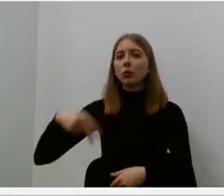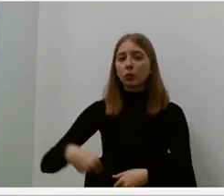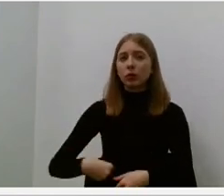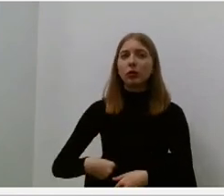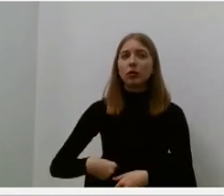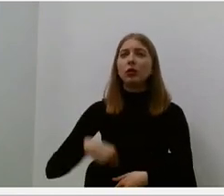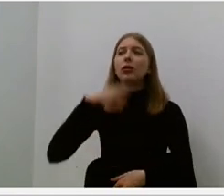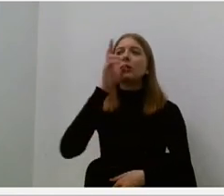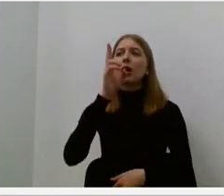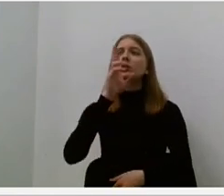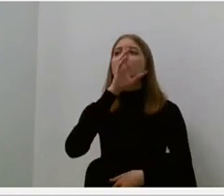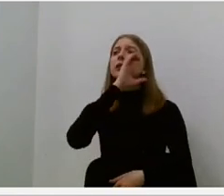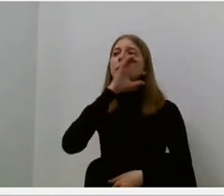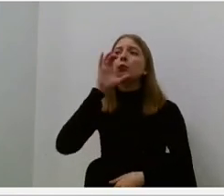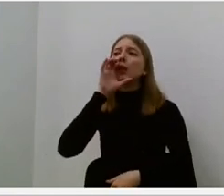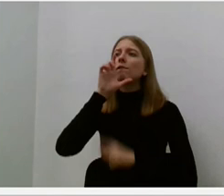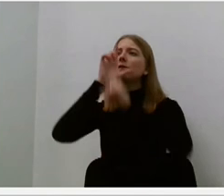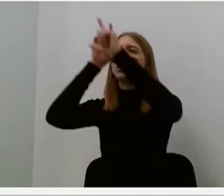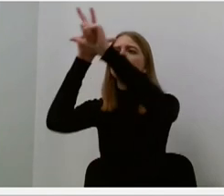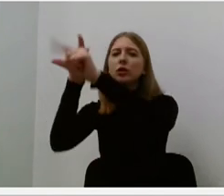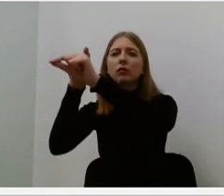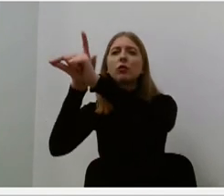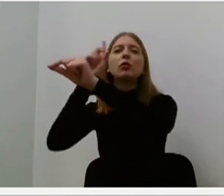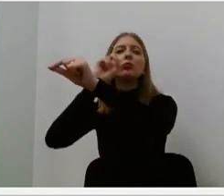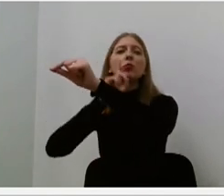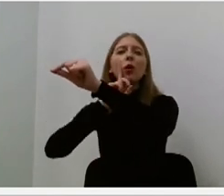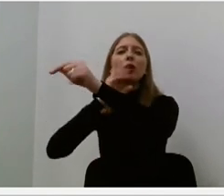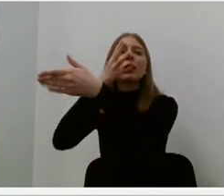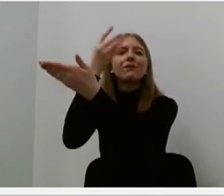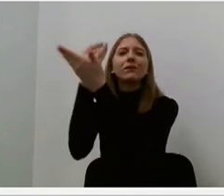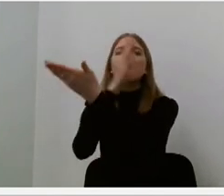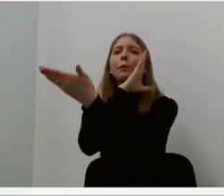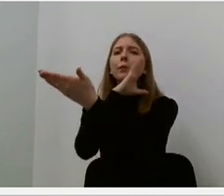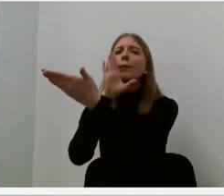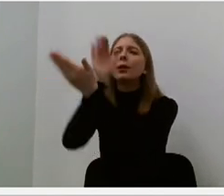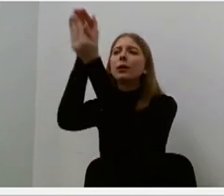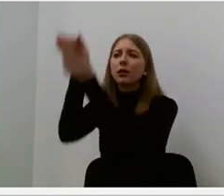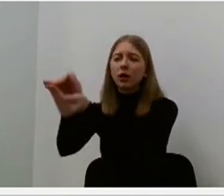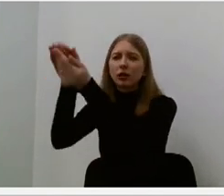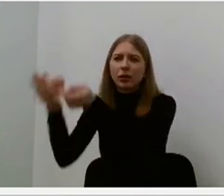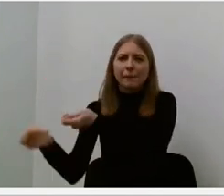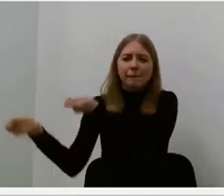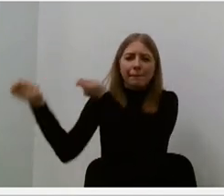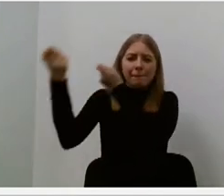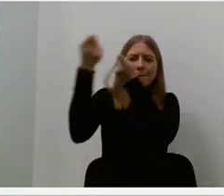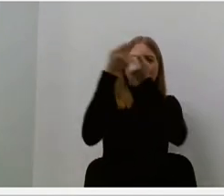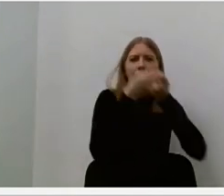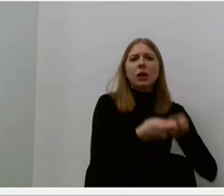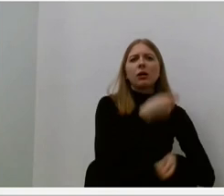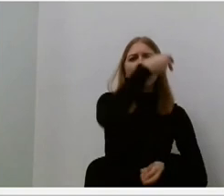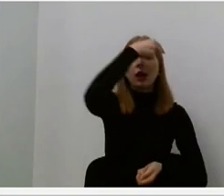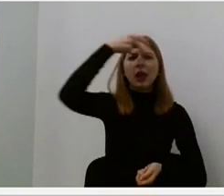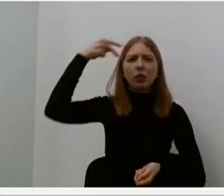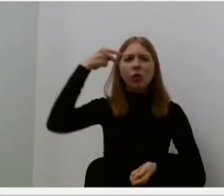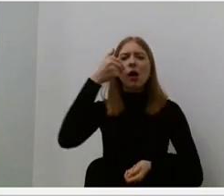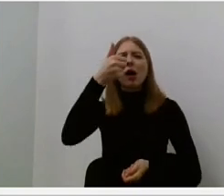į Sibiro pasigabenti savo mamų palaikų tam, kad vėl būtų kartu, kai